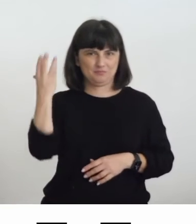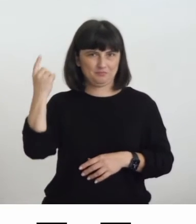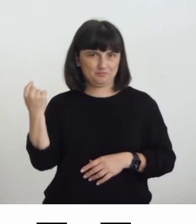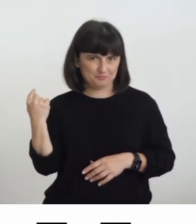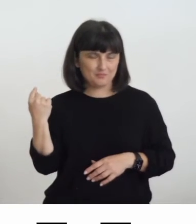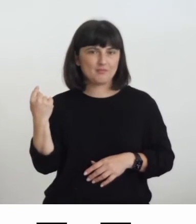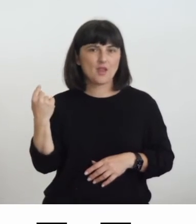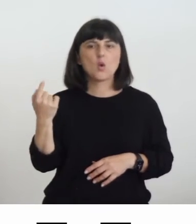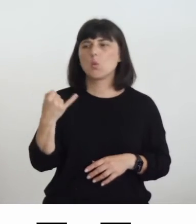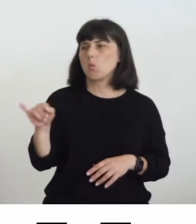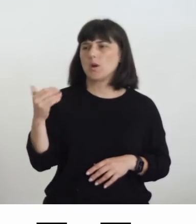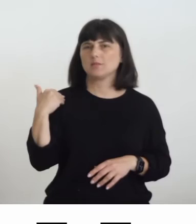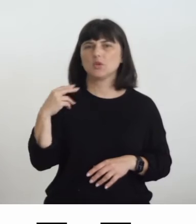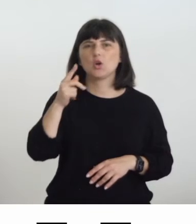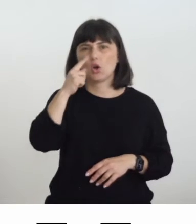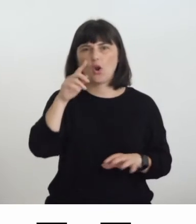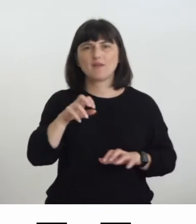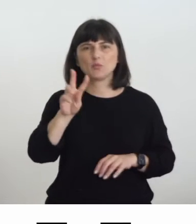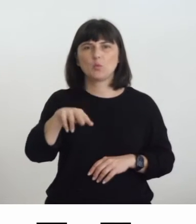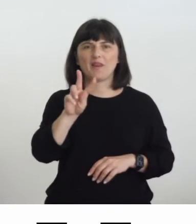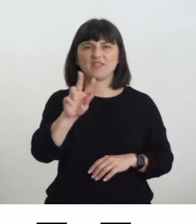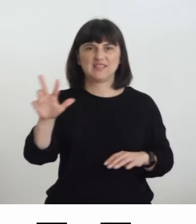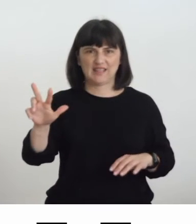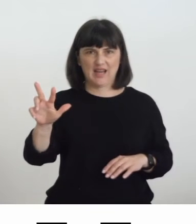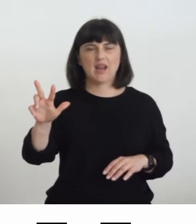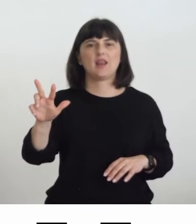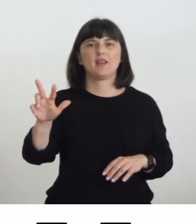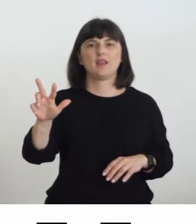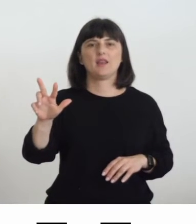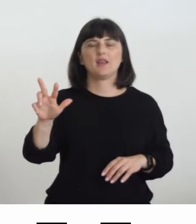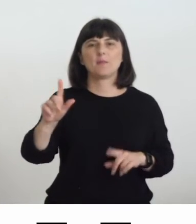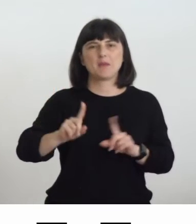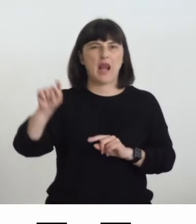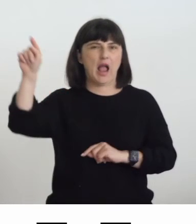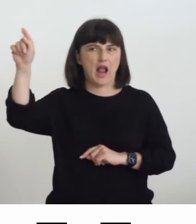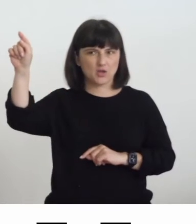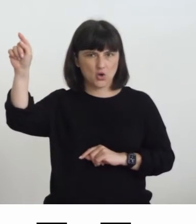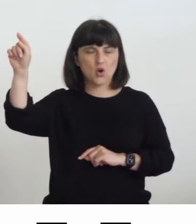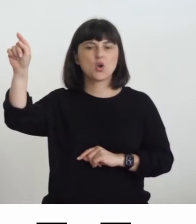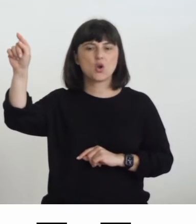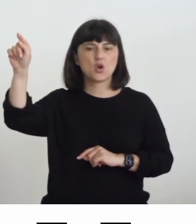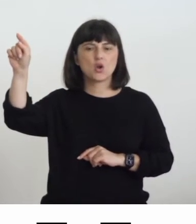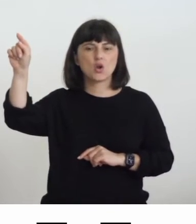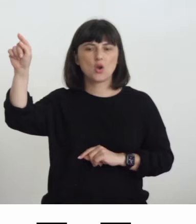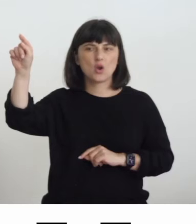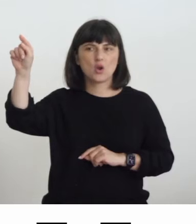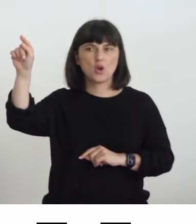allestimento novembre 2023 di Book City queste sono le mani di alcuni